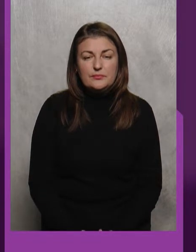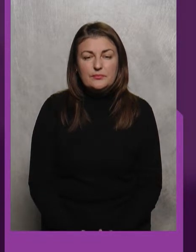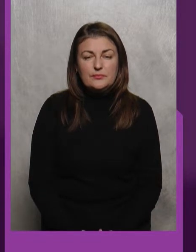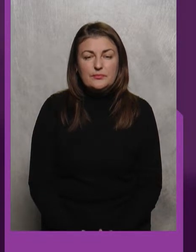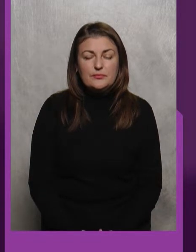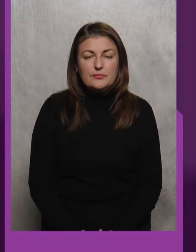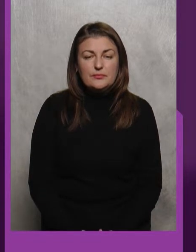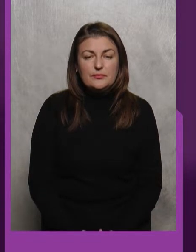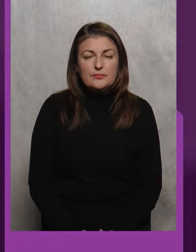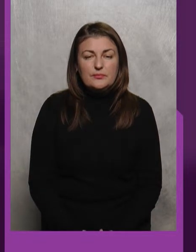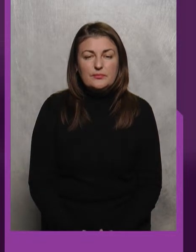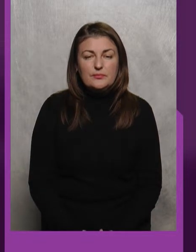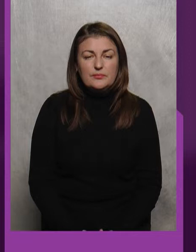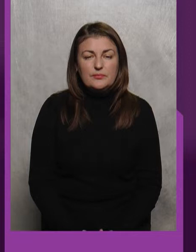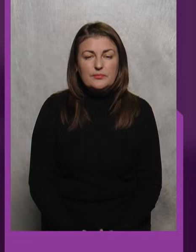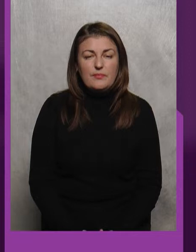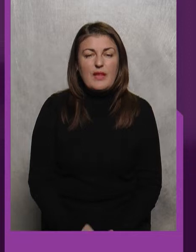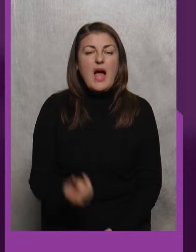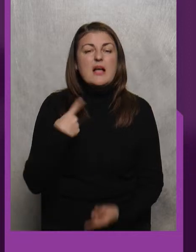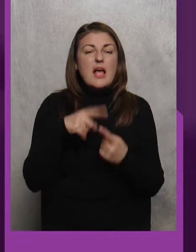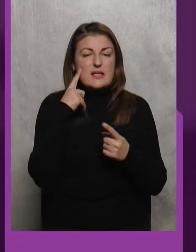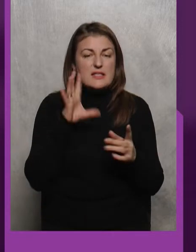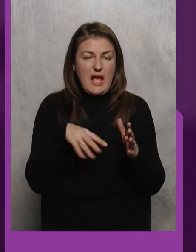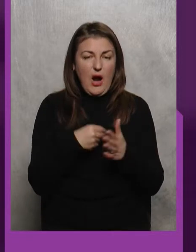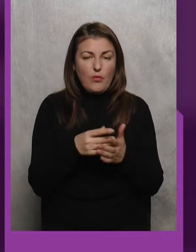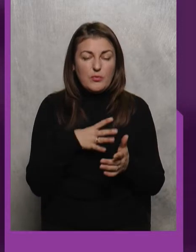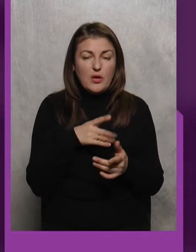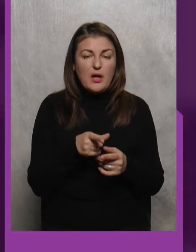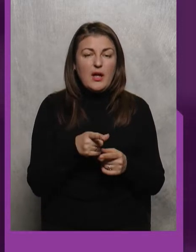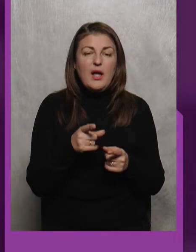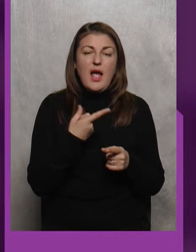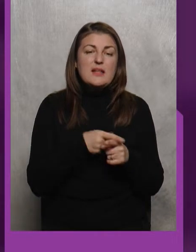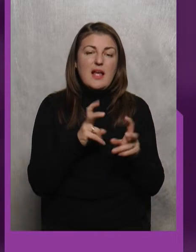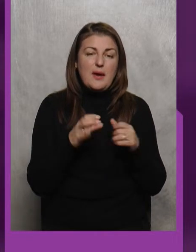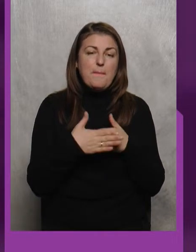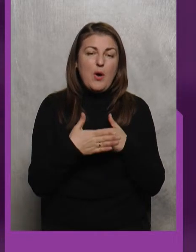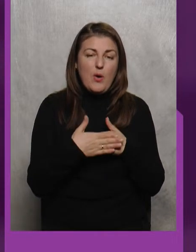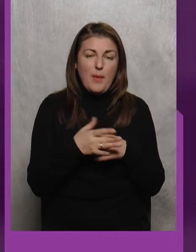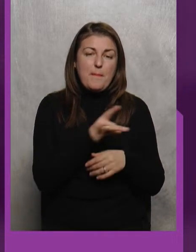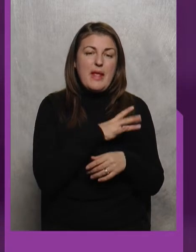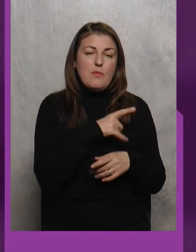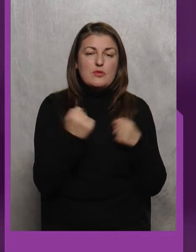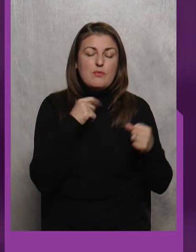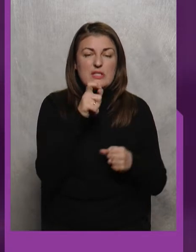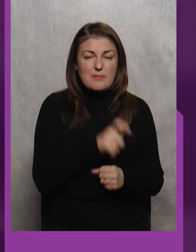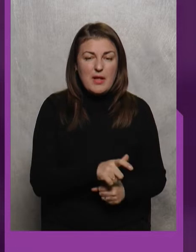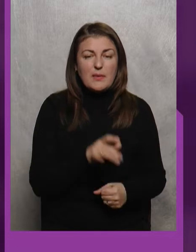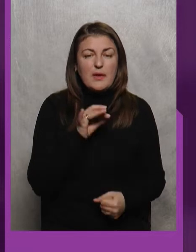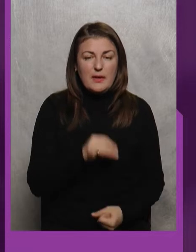Зараз Зараховано було Ні Зараз Йдять Покарання Білому Спортсмену І